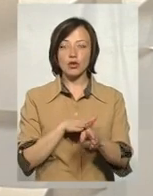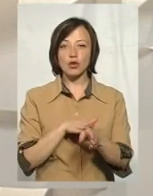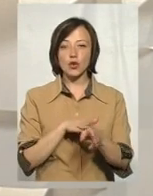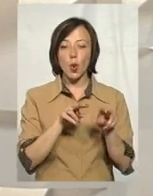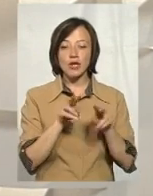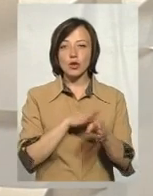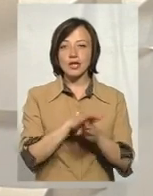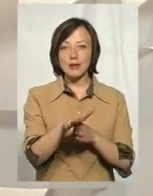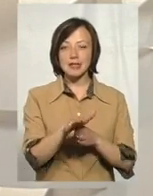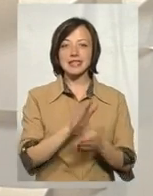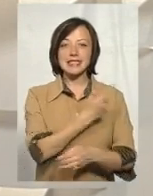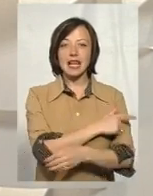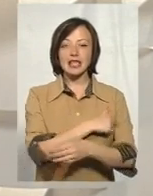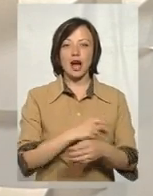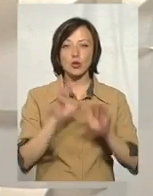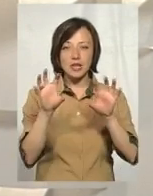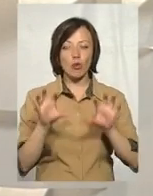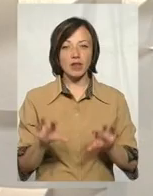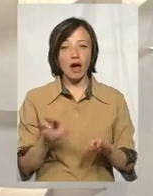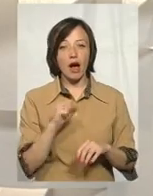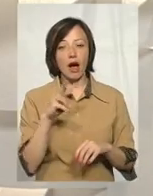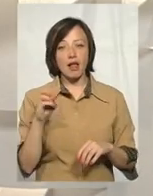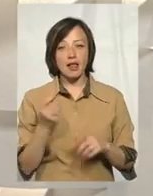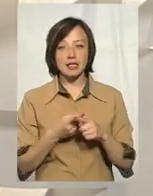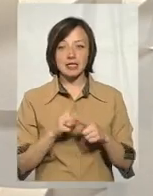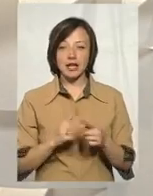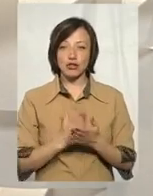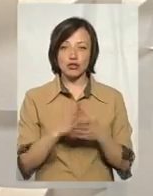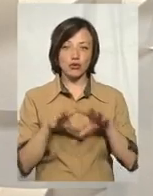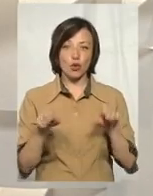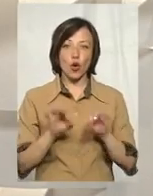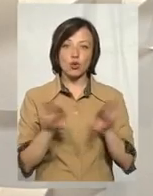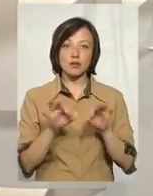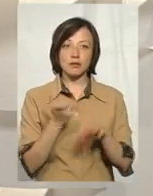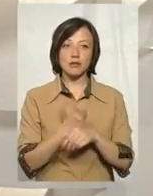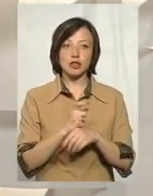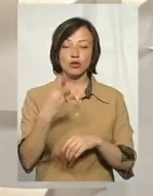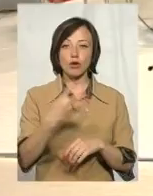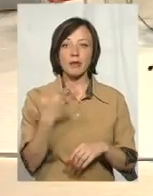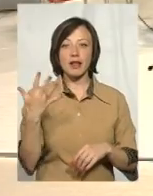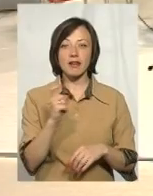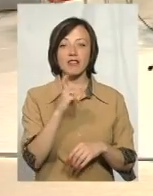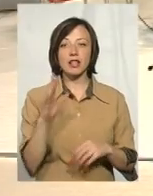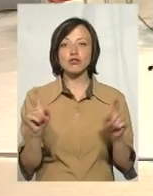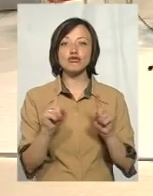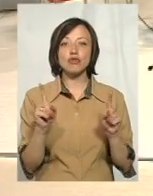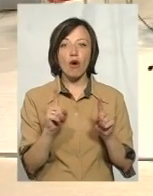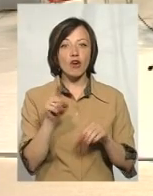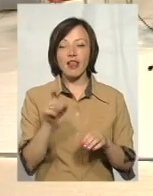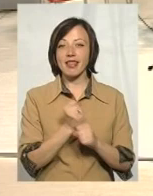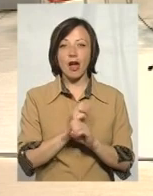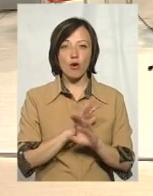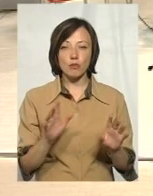Держпродспоживслужби у Хмельницькій області. Проте цей чиновник розказував більше 45 хвилин, що вони не